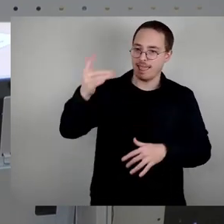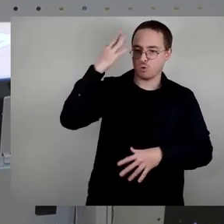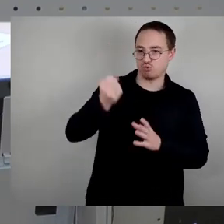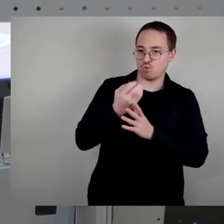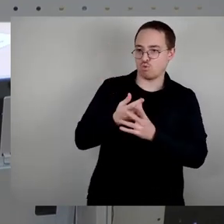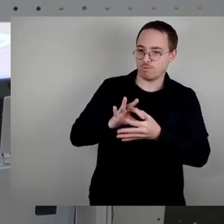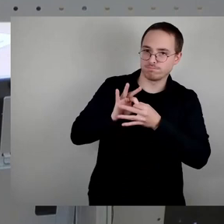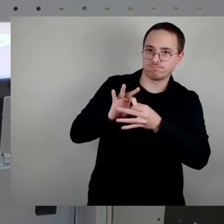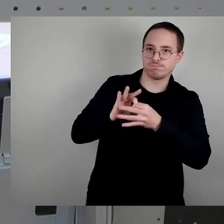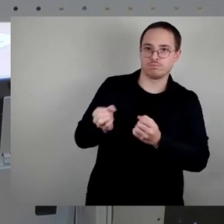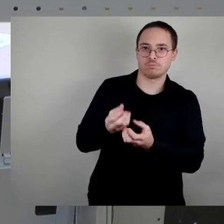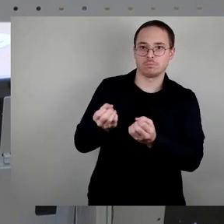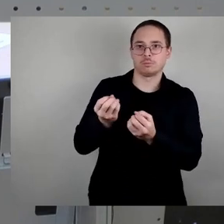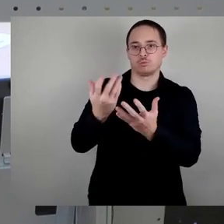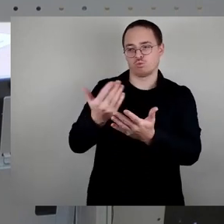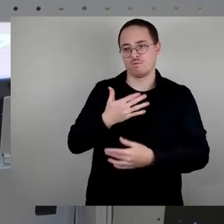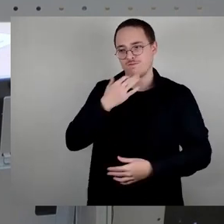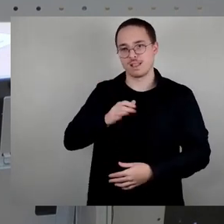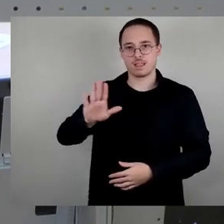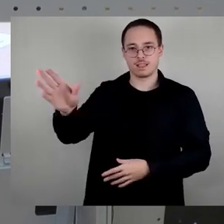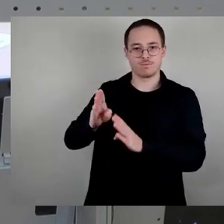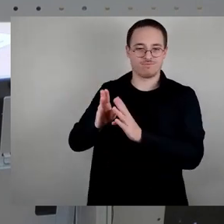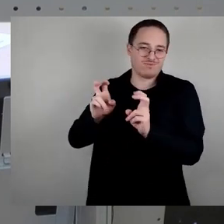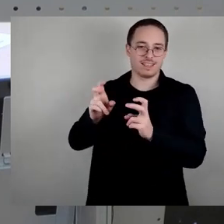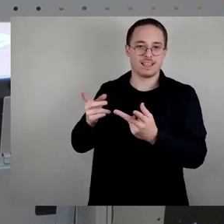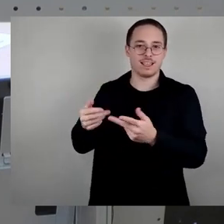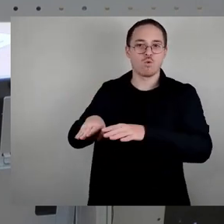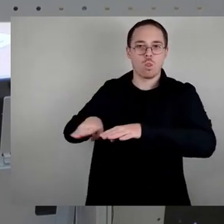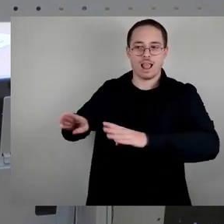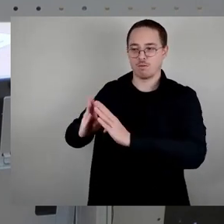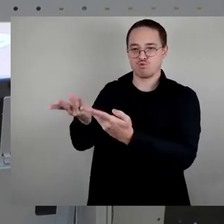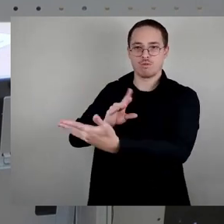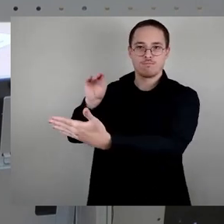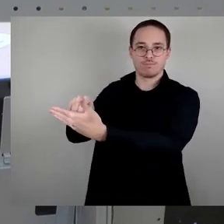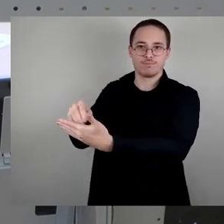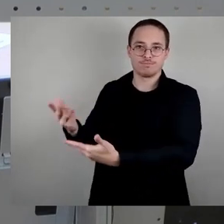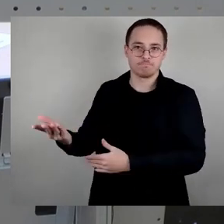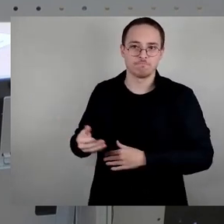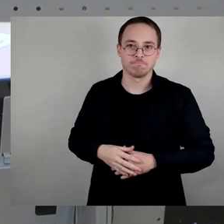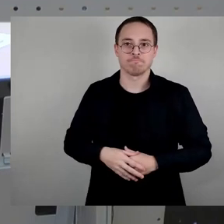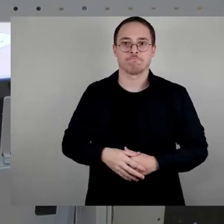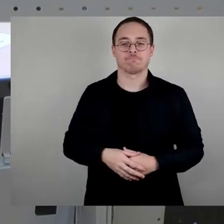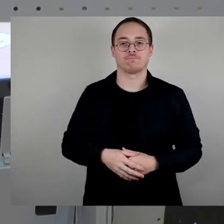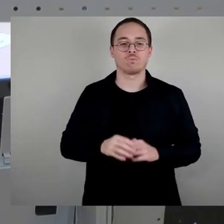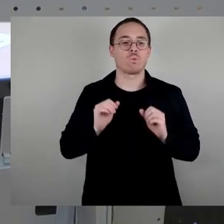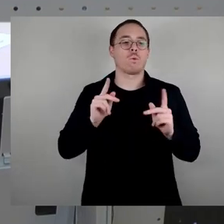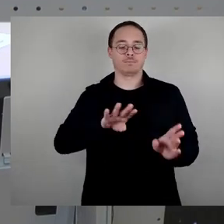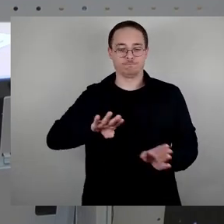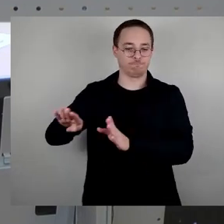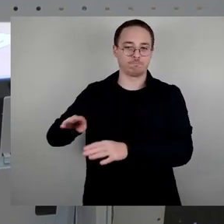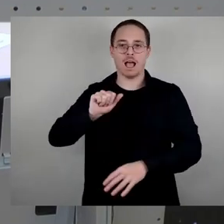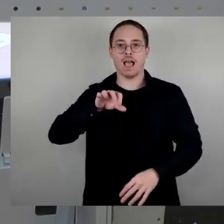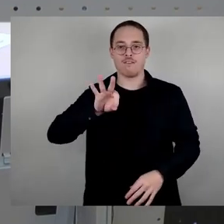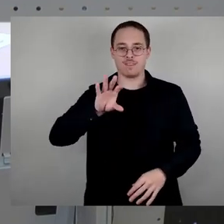Ja, kommen wir mal zur AfD. Also, dieser von betreuten Denken zu sprechen über den Beirat der